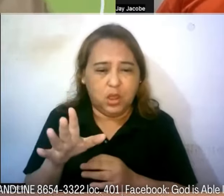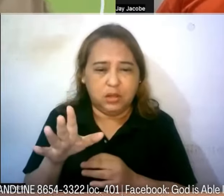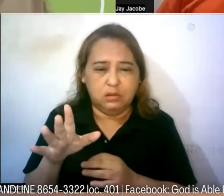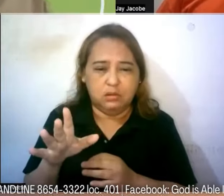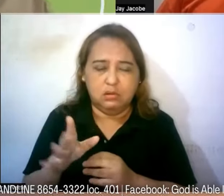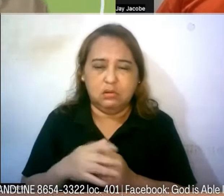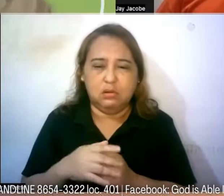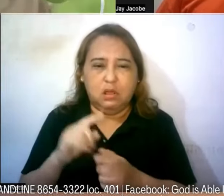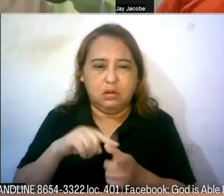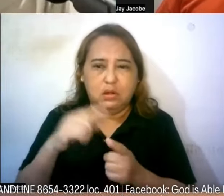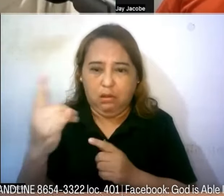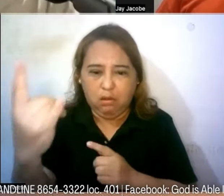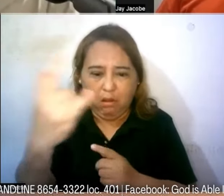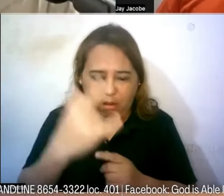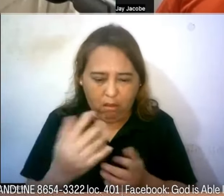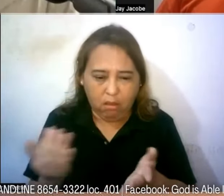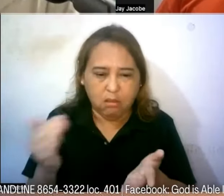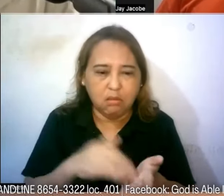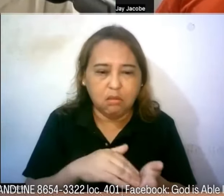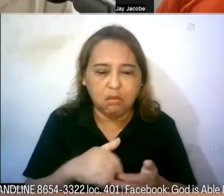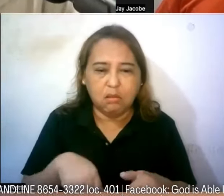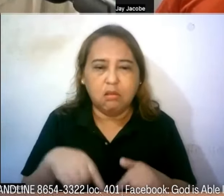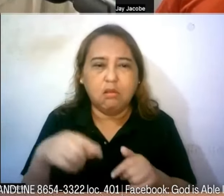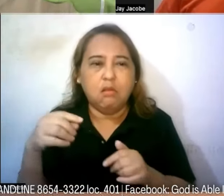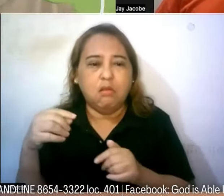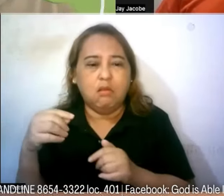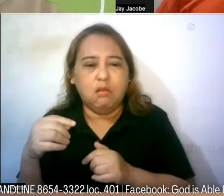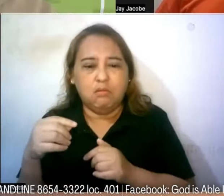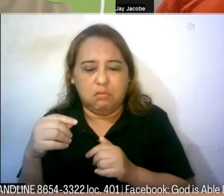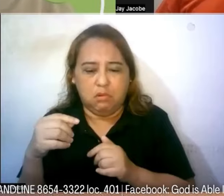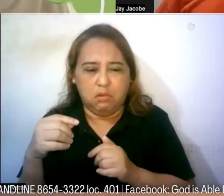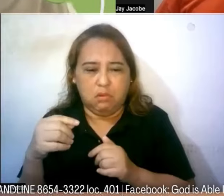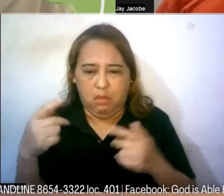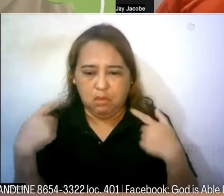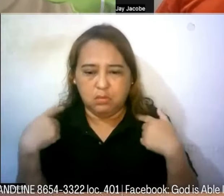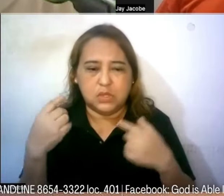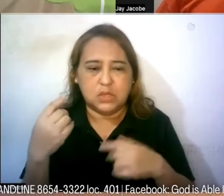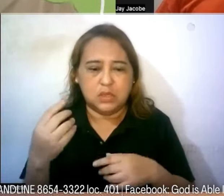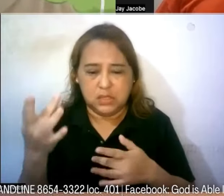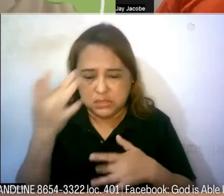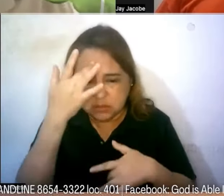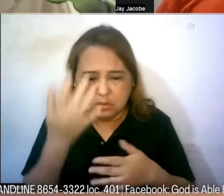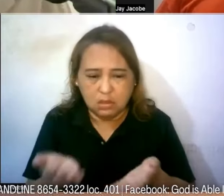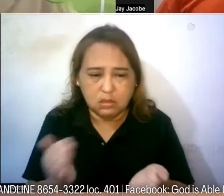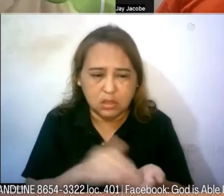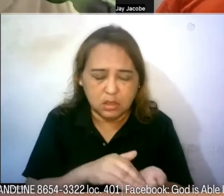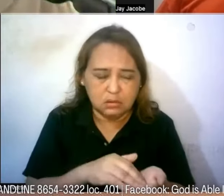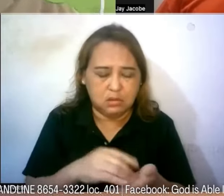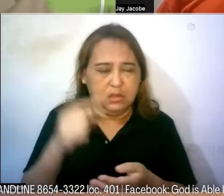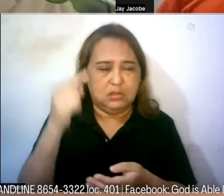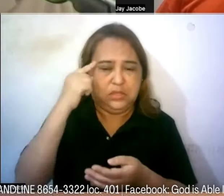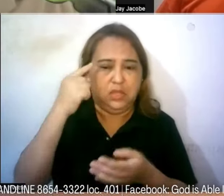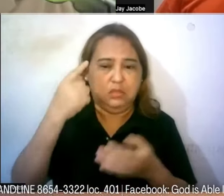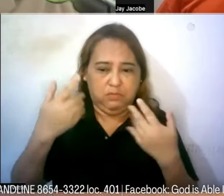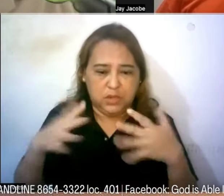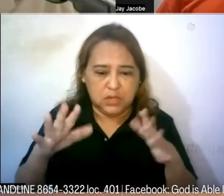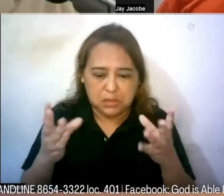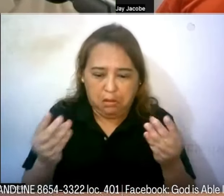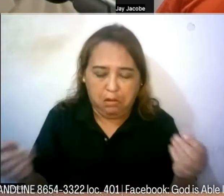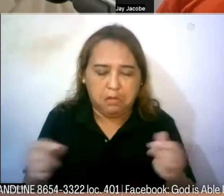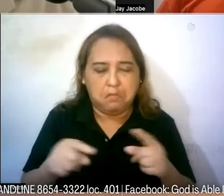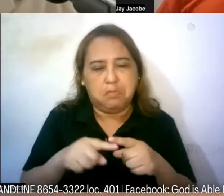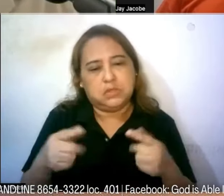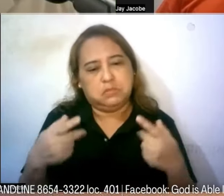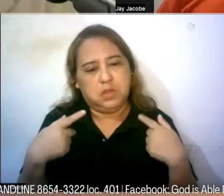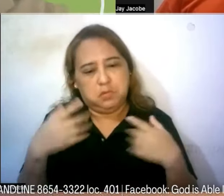pabalik sa Pilipinas tapos ngayon may bago kang hinaharap na kapansana nakala mo tapos na yung una o graduate ka na gusto mo naman ma-enjoy ang buhay mo